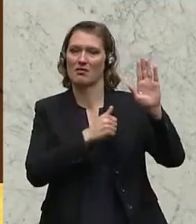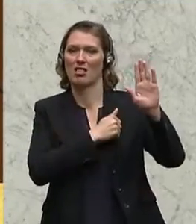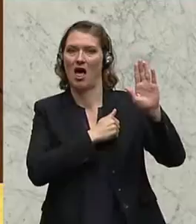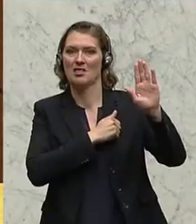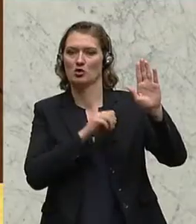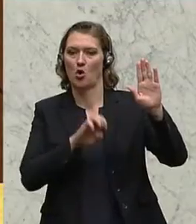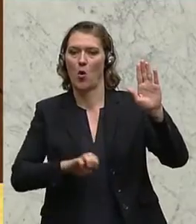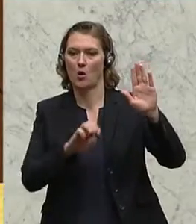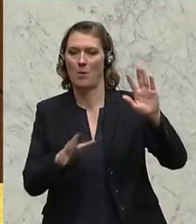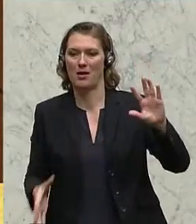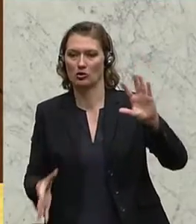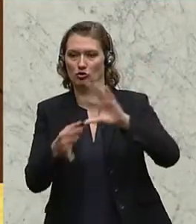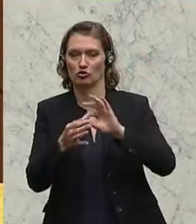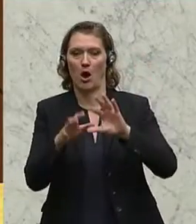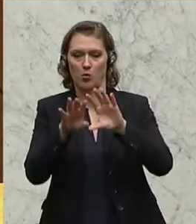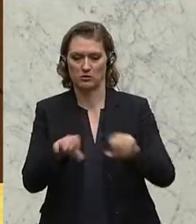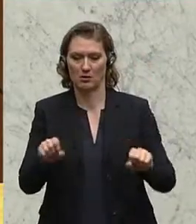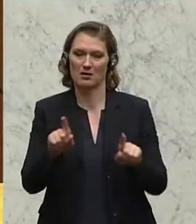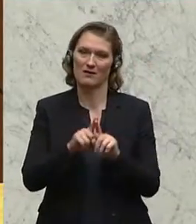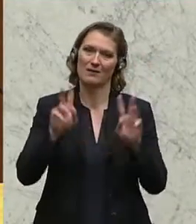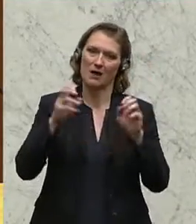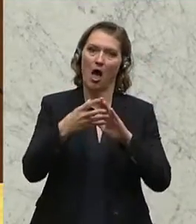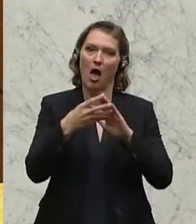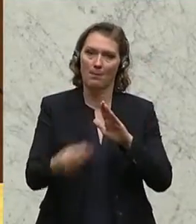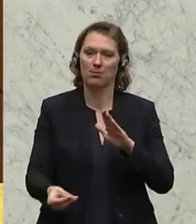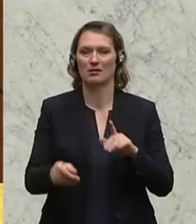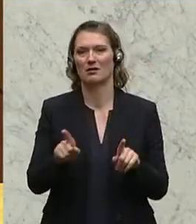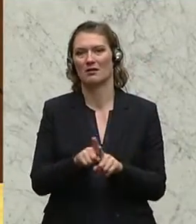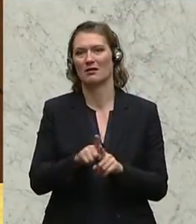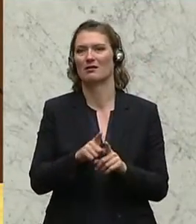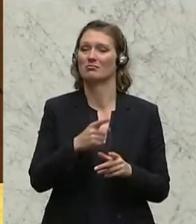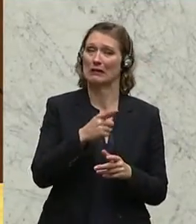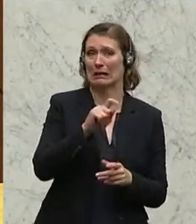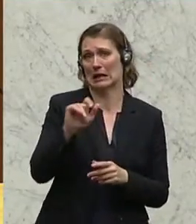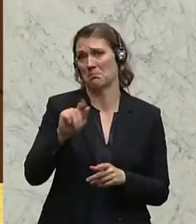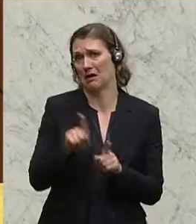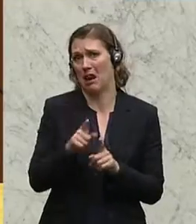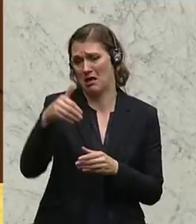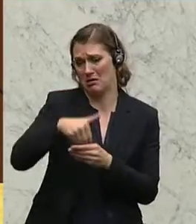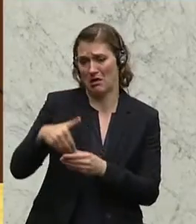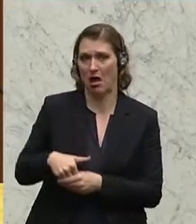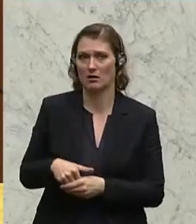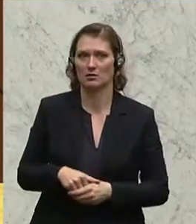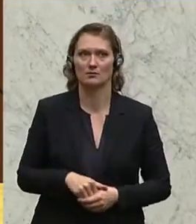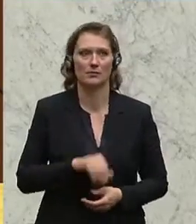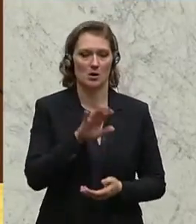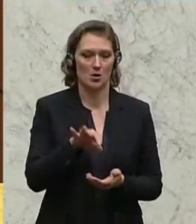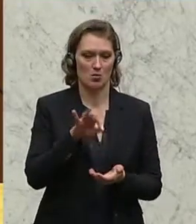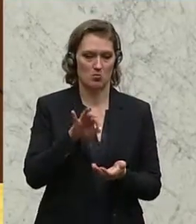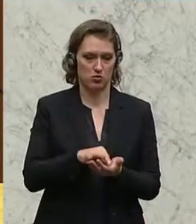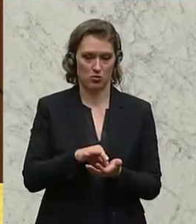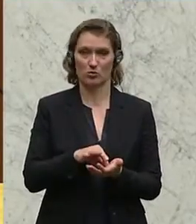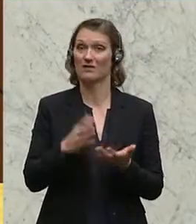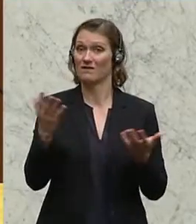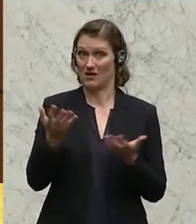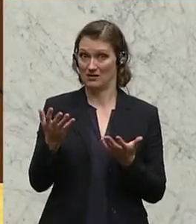-europäische Freihandelsabkommen, gilt ja weiterhin als Blaupause für das TTIP. Jetzt ist aber der Punkt, dass das